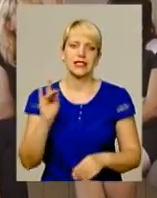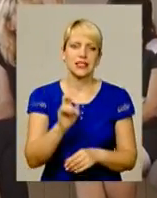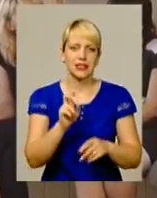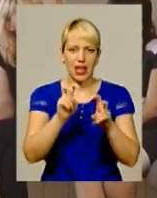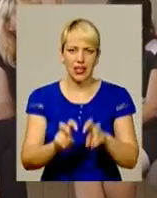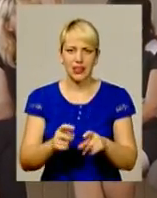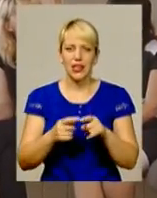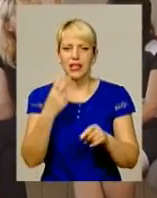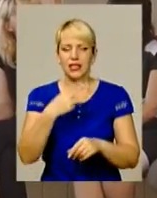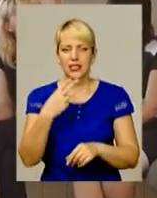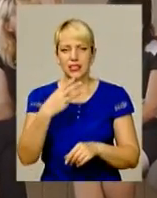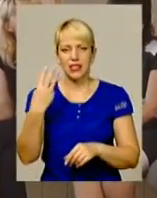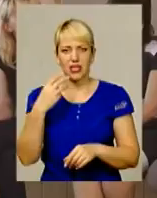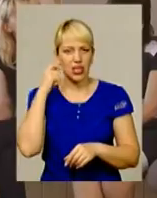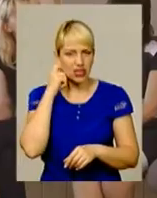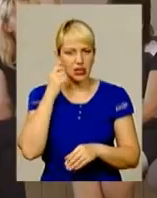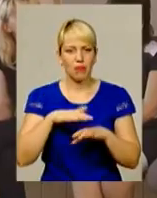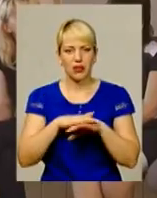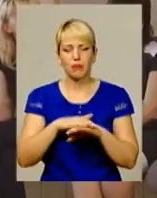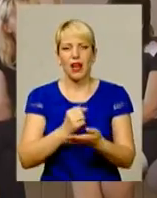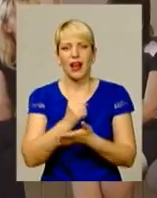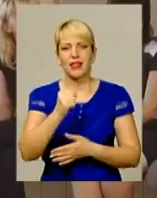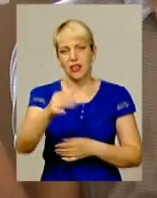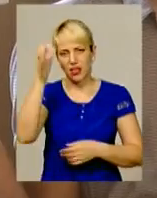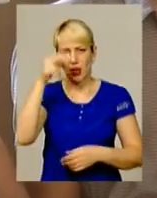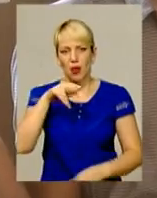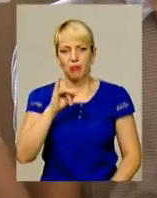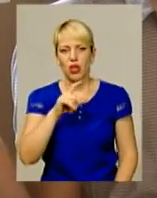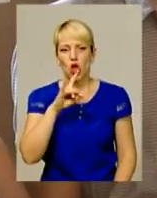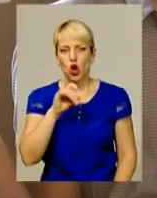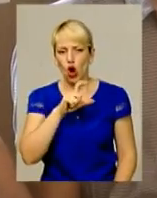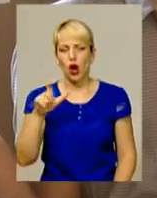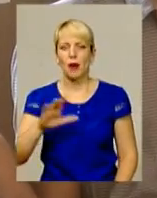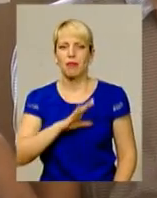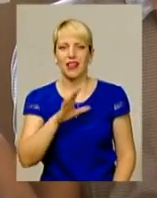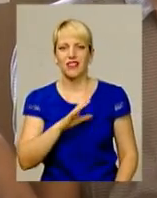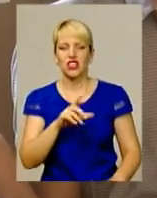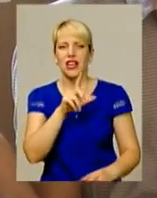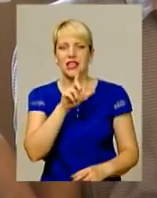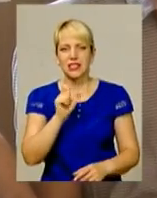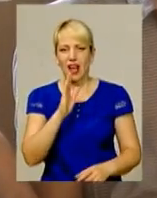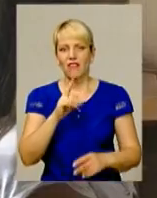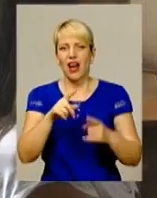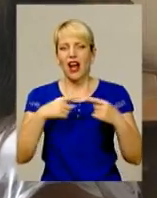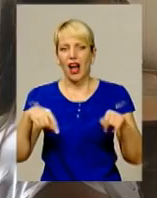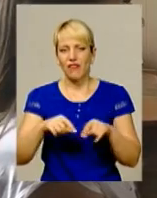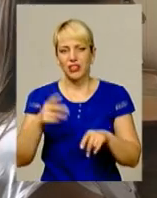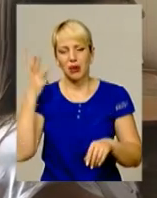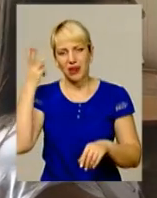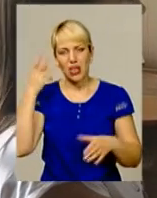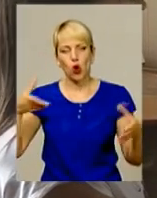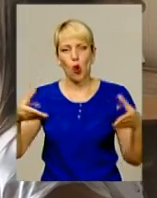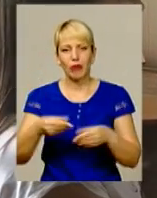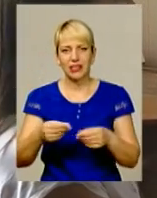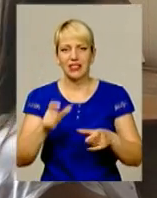-річний математик. До слова, кандидат наук Вадим Пірох. Він колишній завкафедри Хмельницького кооперативного інституту